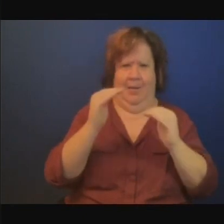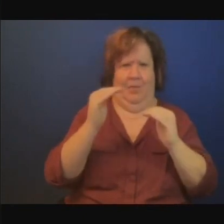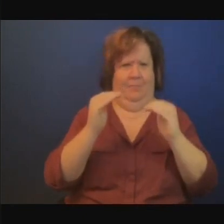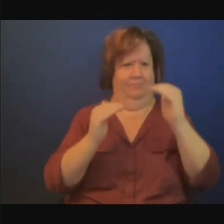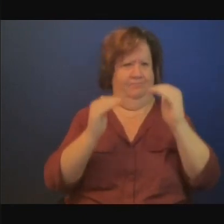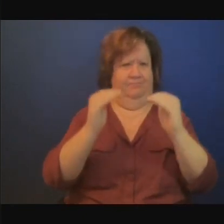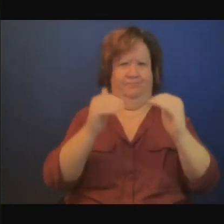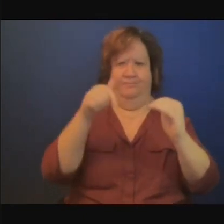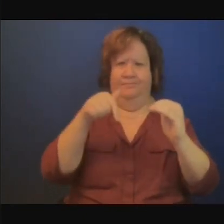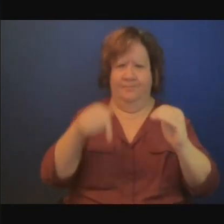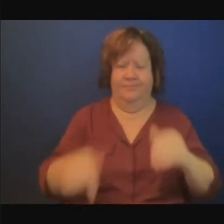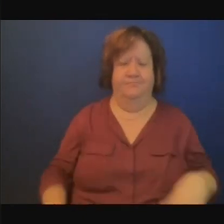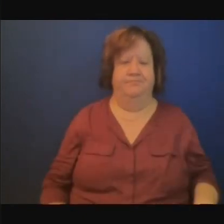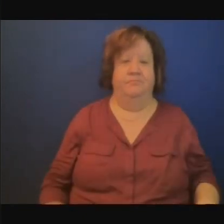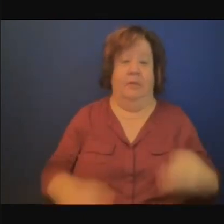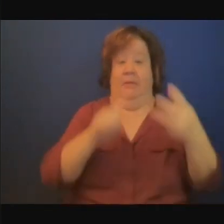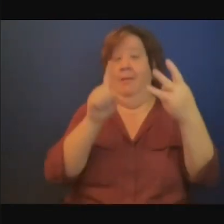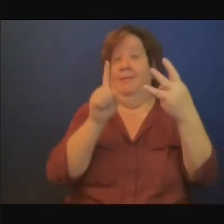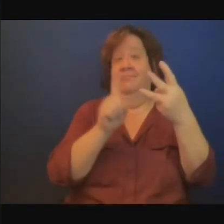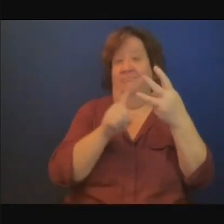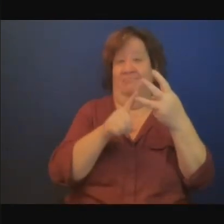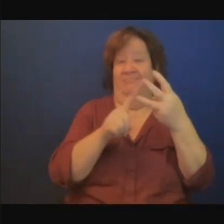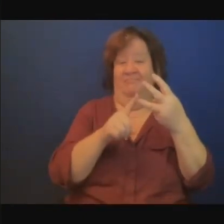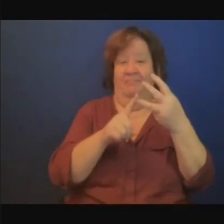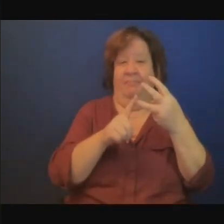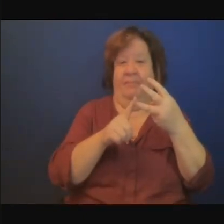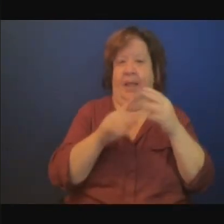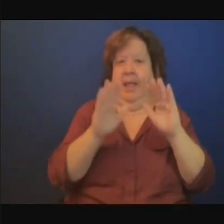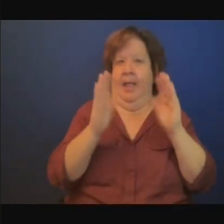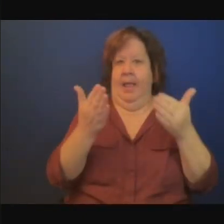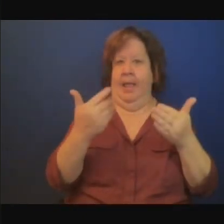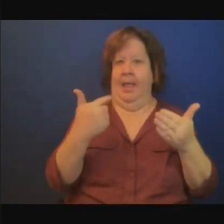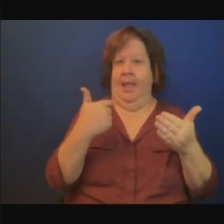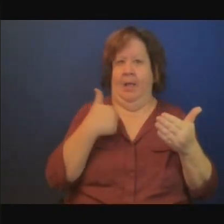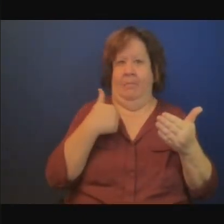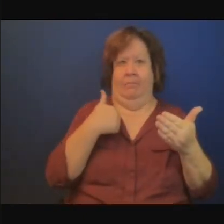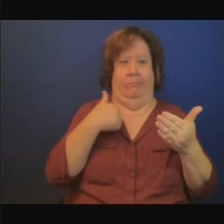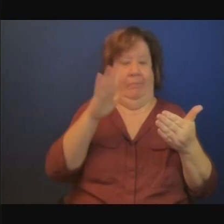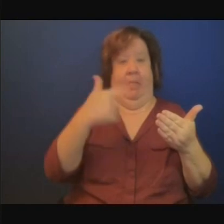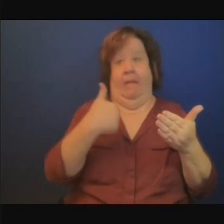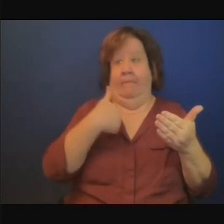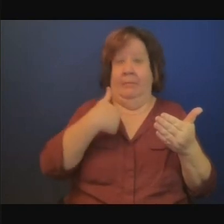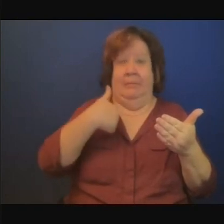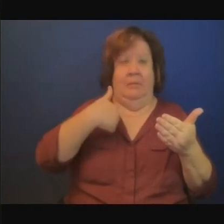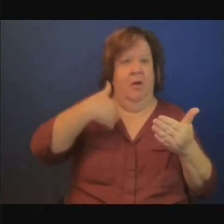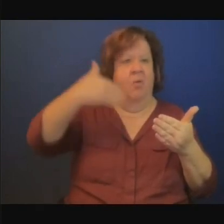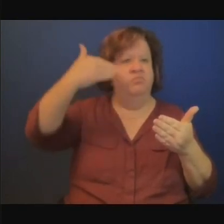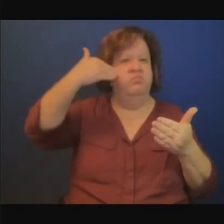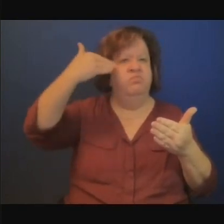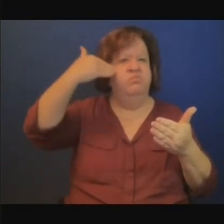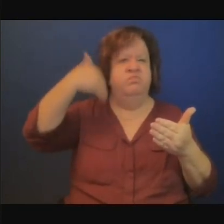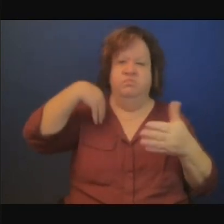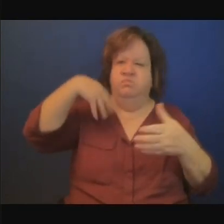j'ai travaillé dans plusieurs pays, même si